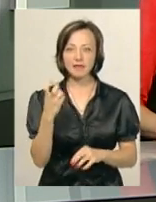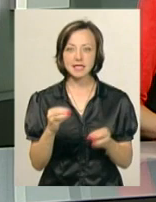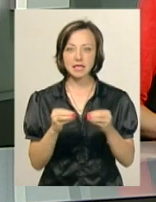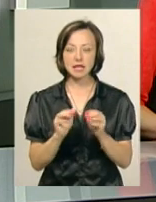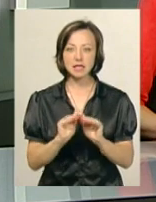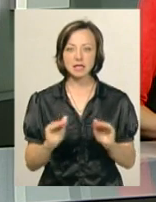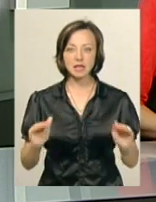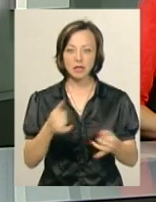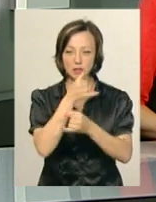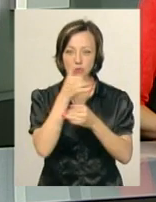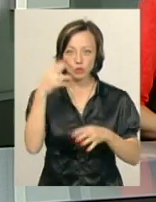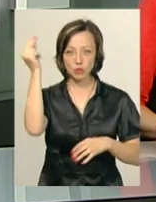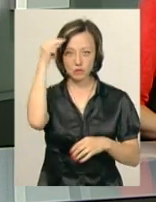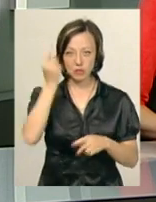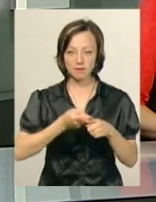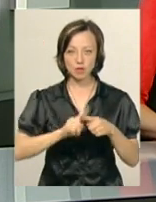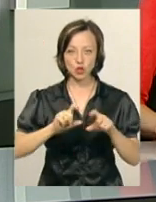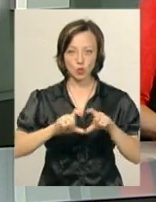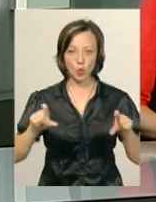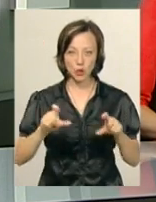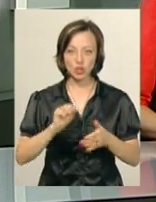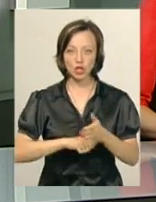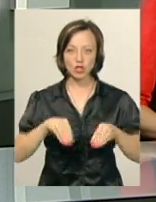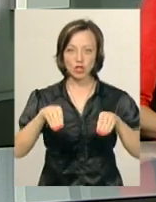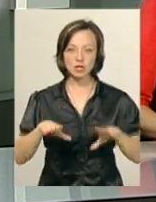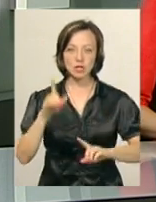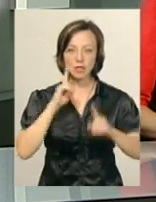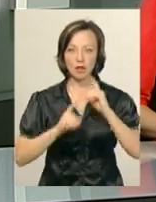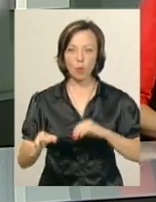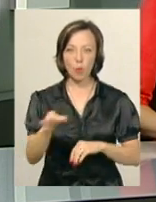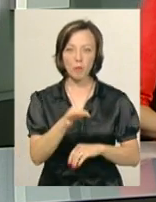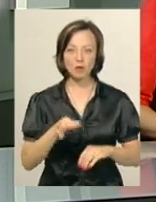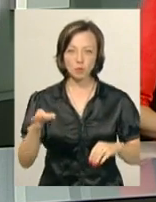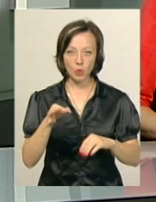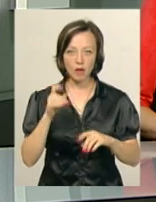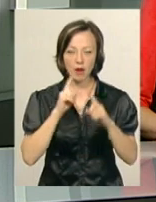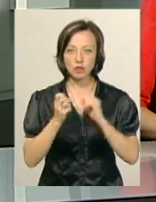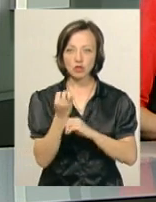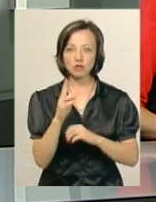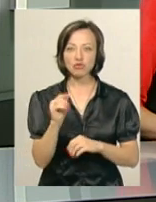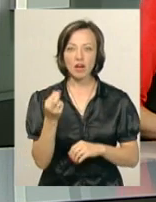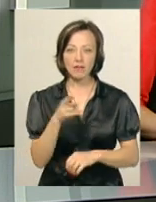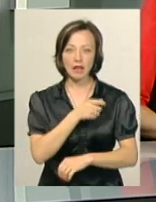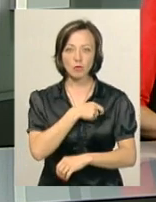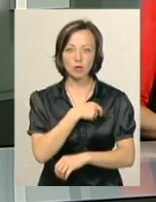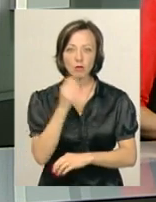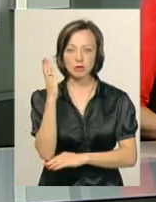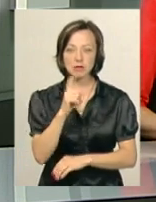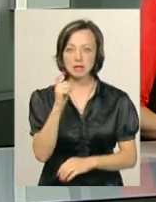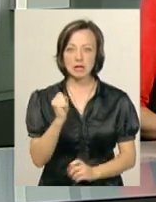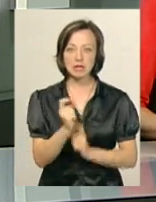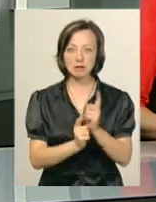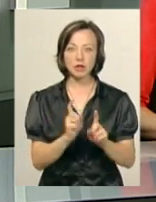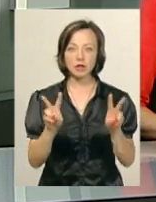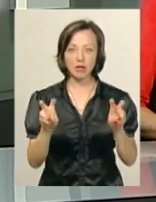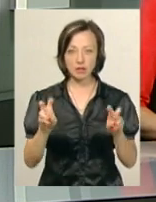дітей не зможуть навчатися у цій школі через рішення сесії обласної ради. 14 червня депутати проголосували за зміну